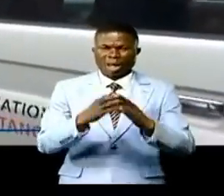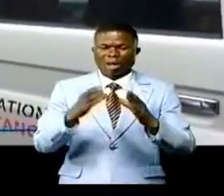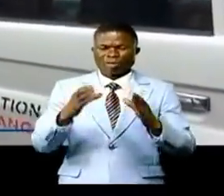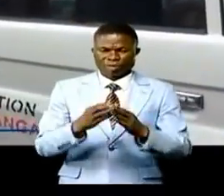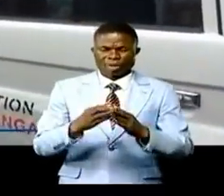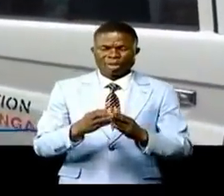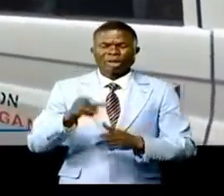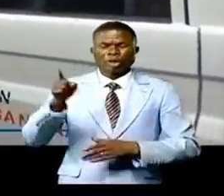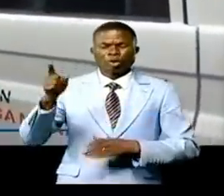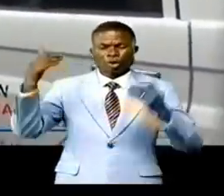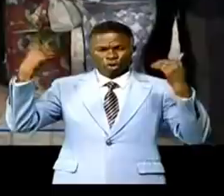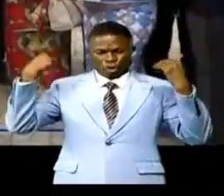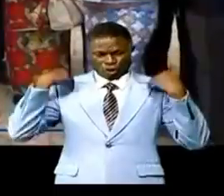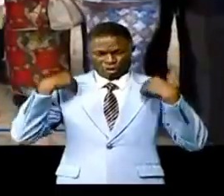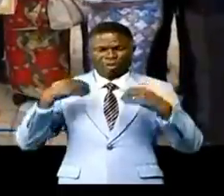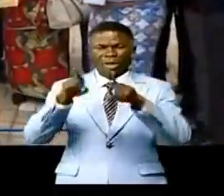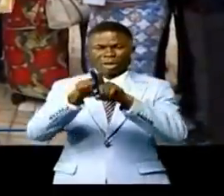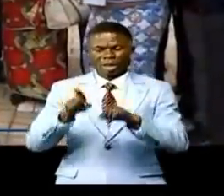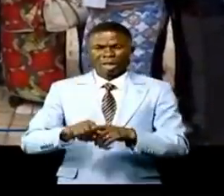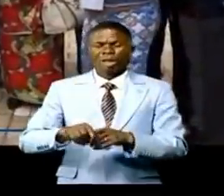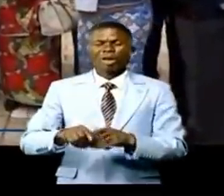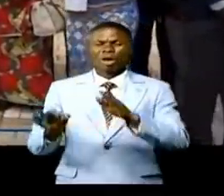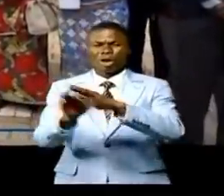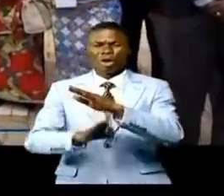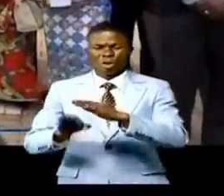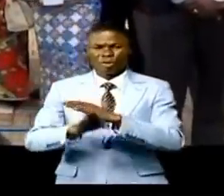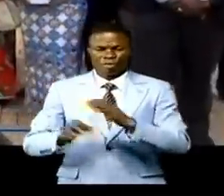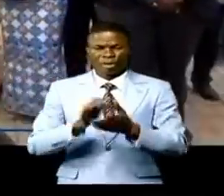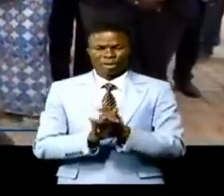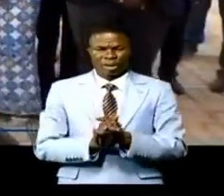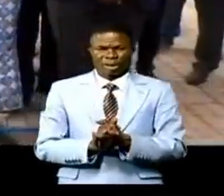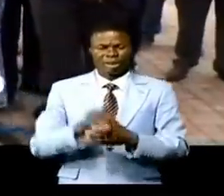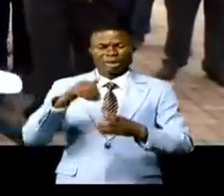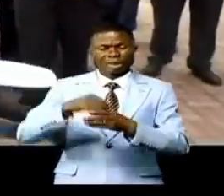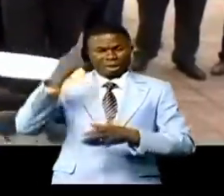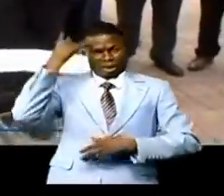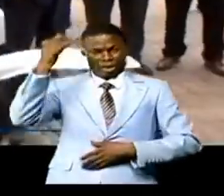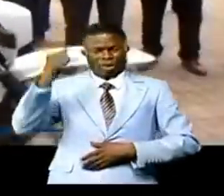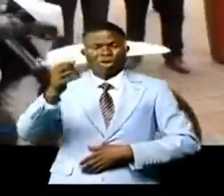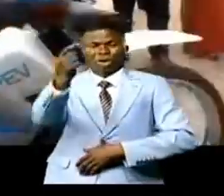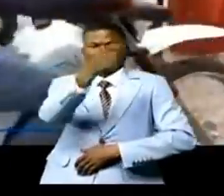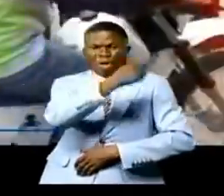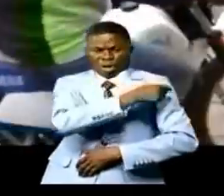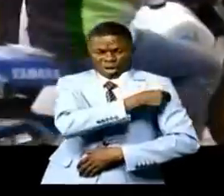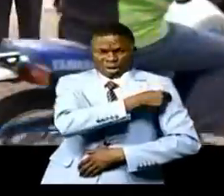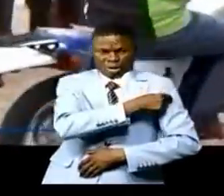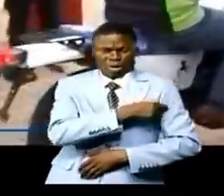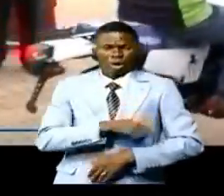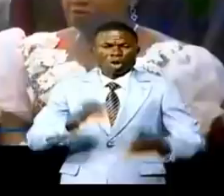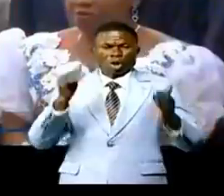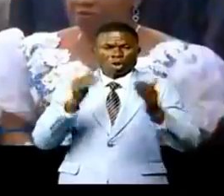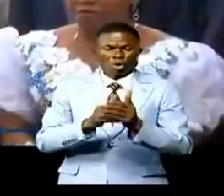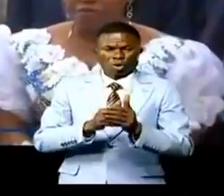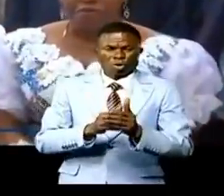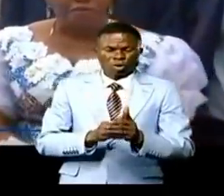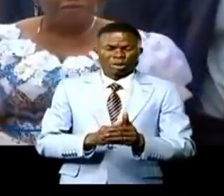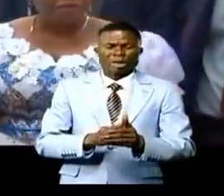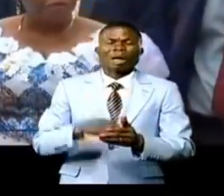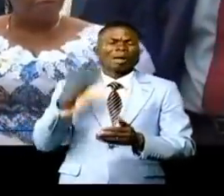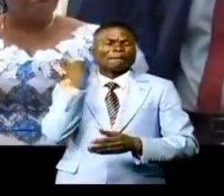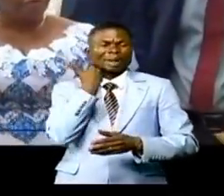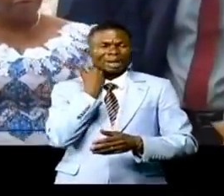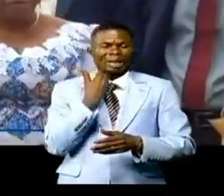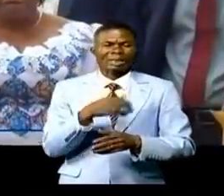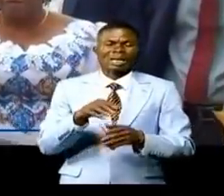gouverneur Sambayaba Lamoni et la fondation Bill & Melinda Guette dans le cadre de la vaccination des routines contre la poliomélite. C'est le chef de l